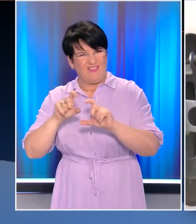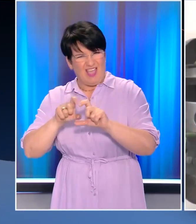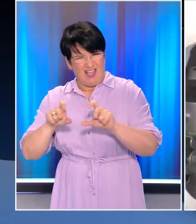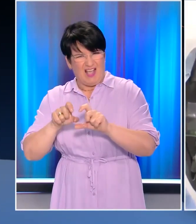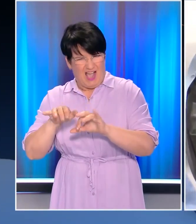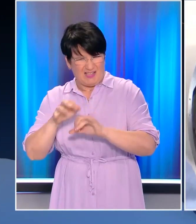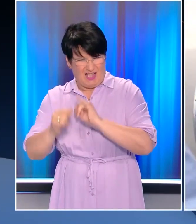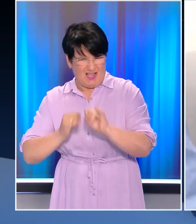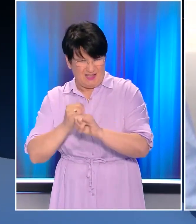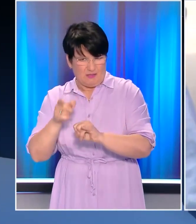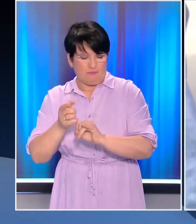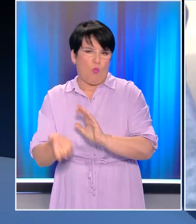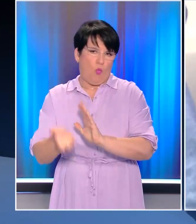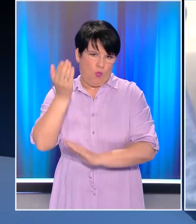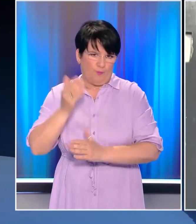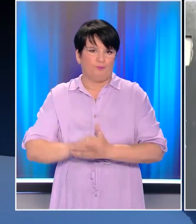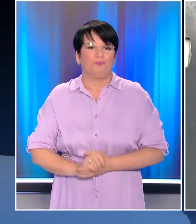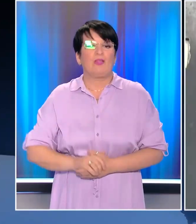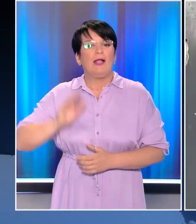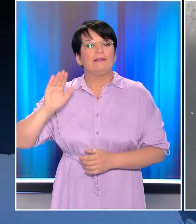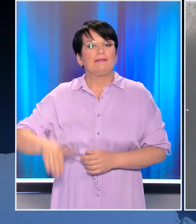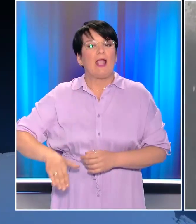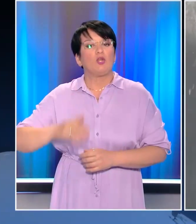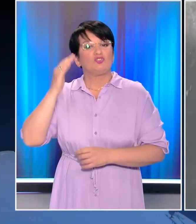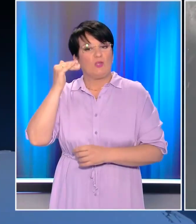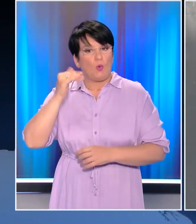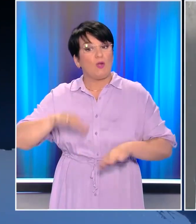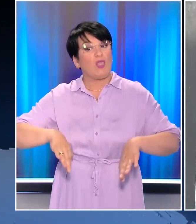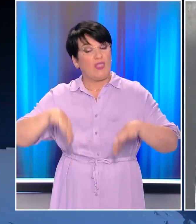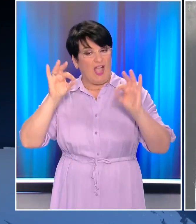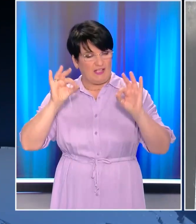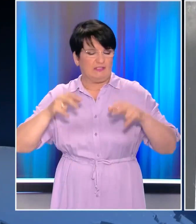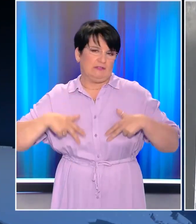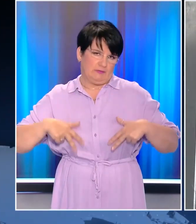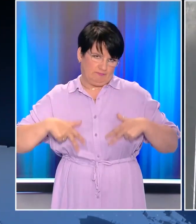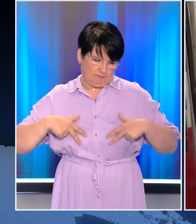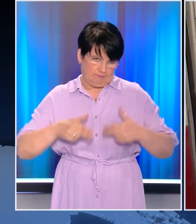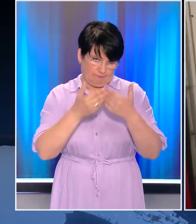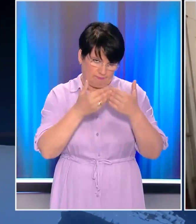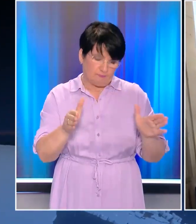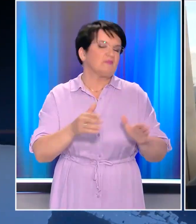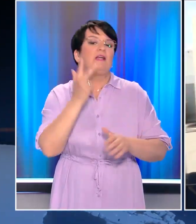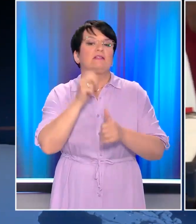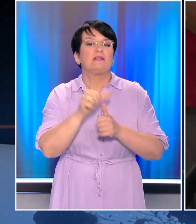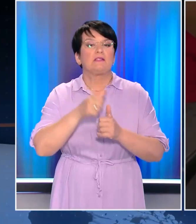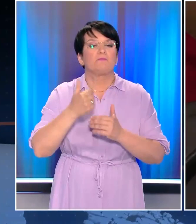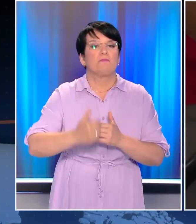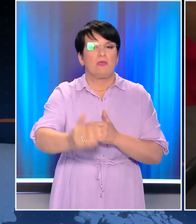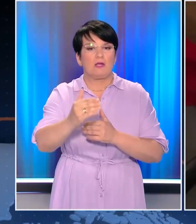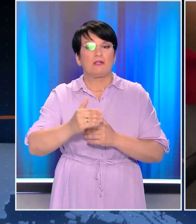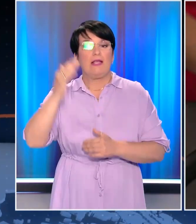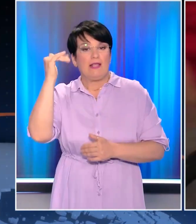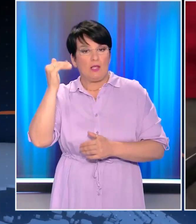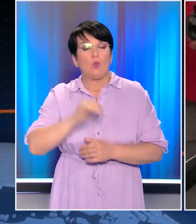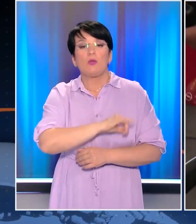Στο τέλος Ιουλίου θα ανοίξει η πλατφόρμα για το νέο Fuel Pass που ανακοίνωσε χθες η κυβέρνηση για τους επόμενους τρεις μήνες από τον